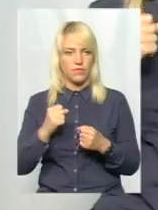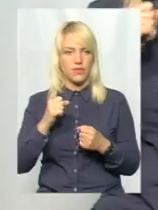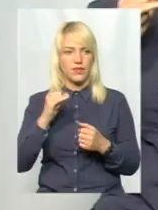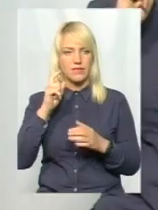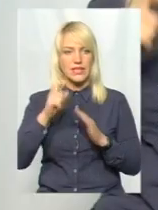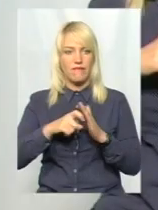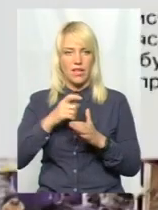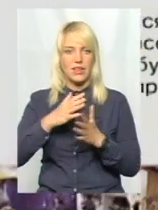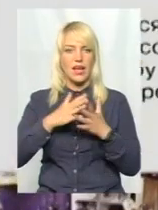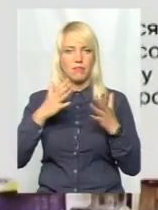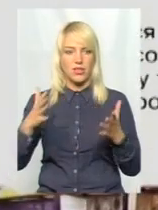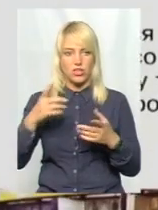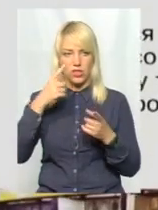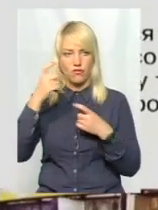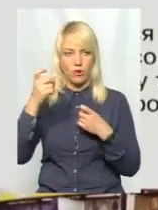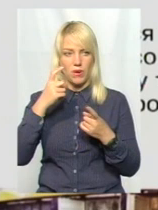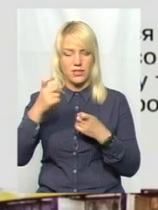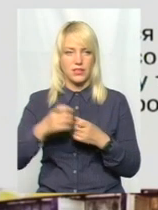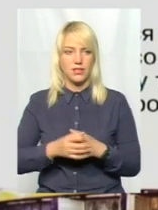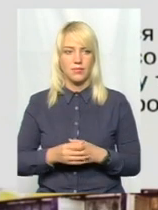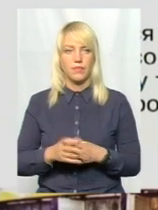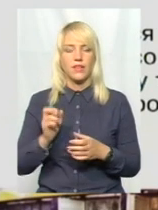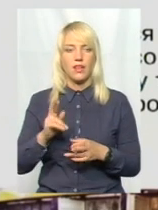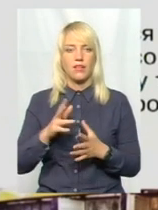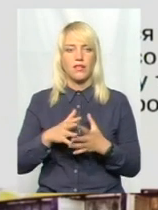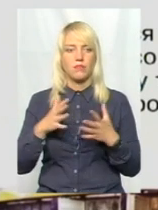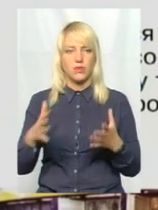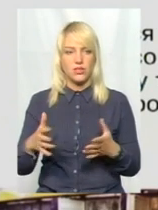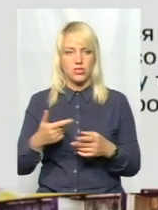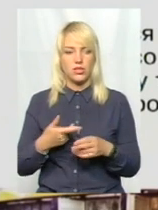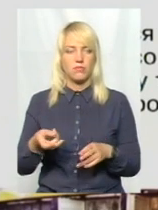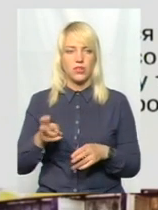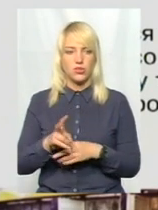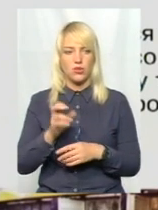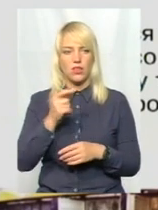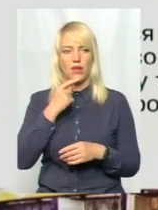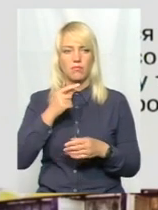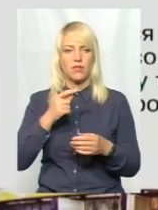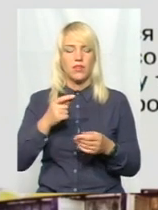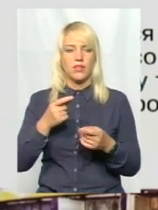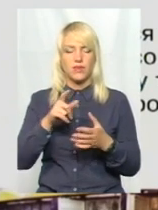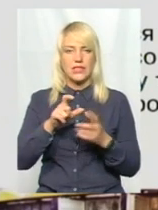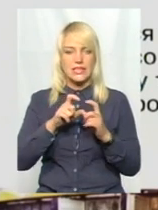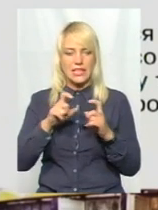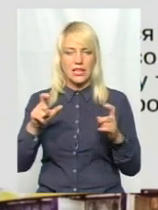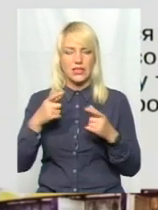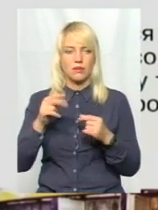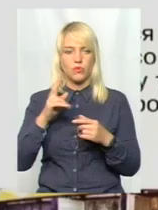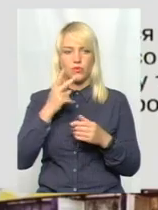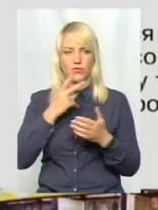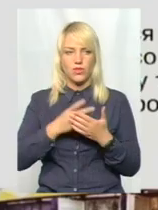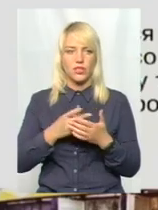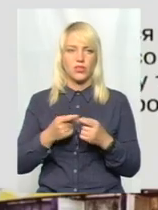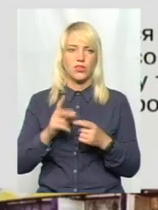якнайбільше інформації про заклад. Якнайбільше. Адже, прийшовши тісно у заклад, який було виселено, були порушення. Були